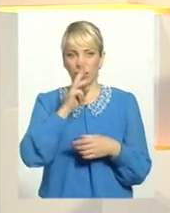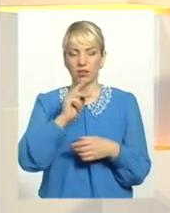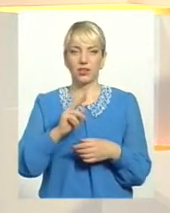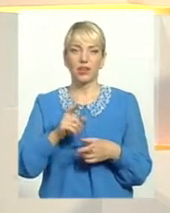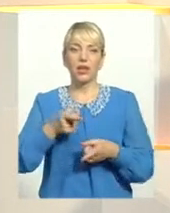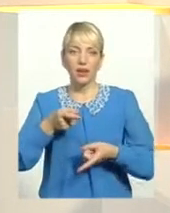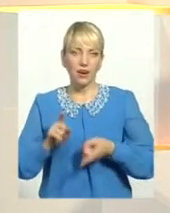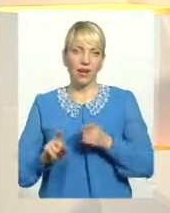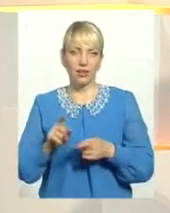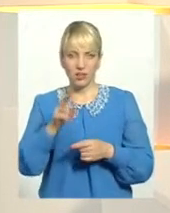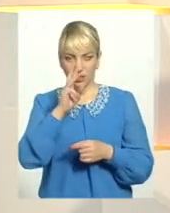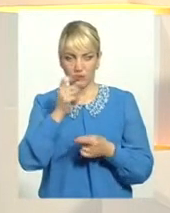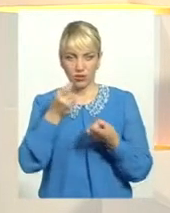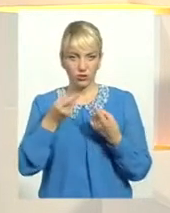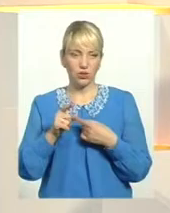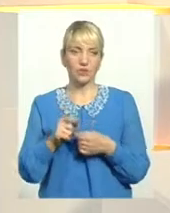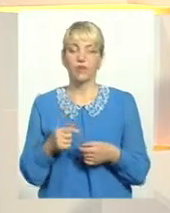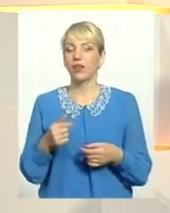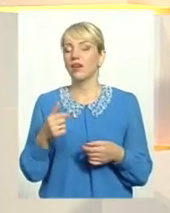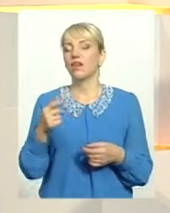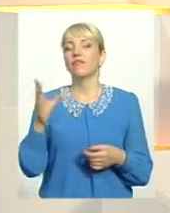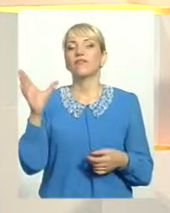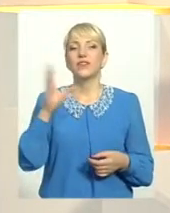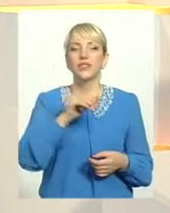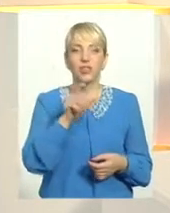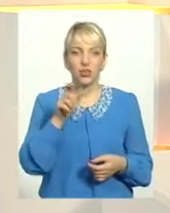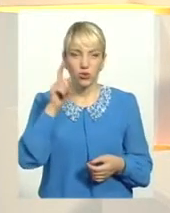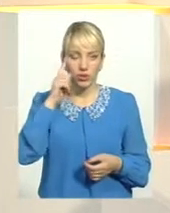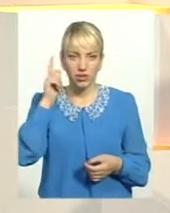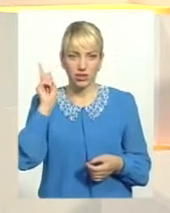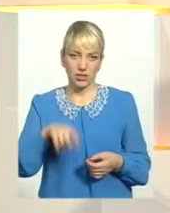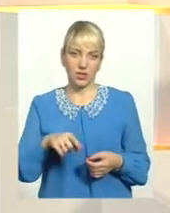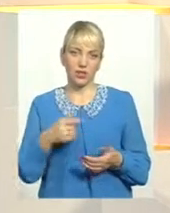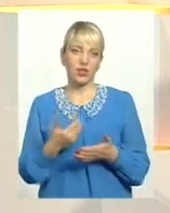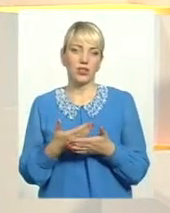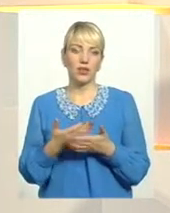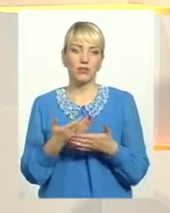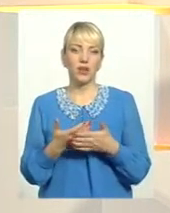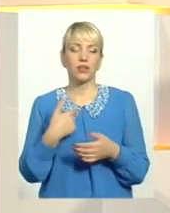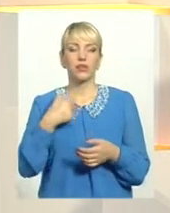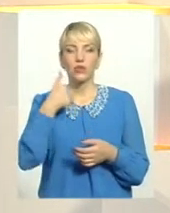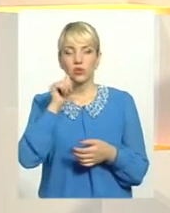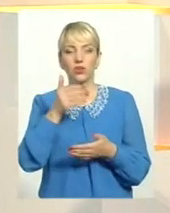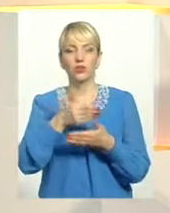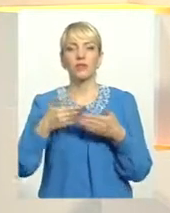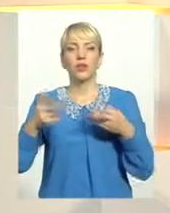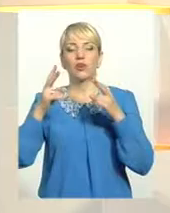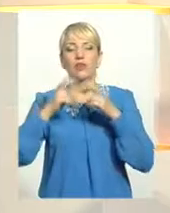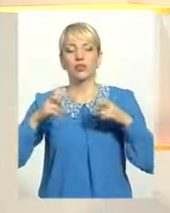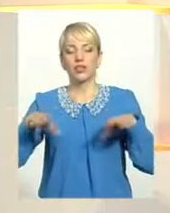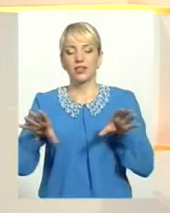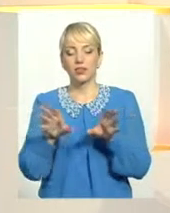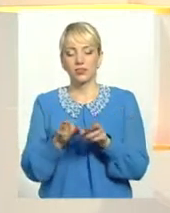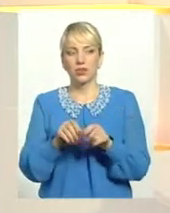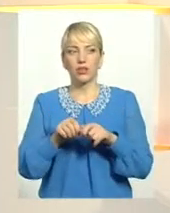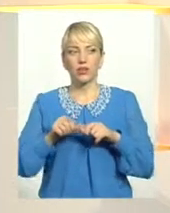Реальна, так. Та, звичайно, тут не те, що сумнів, це всі зрозуміли, що, от вчора, наприклад, ми розглядали на спільній комісії. Була